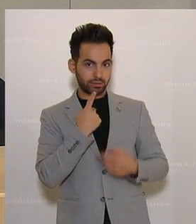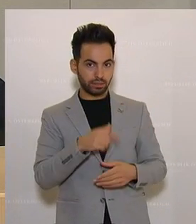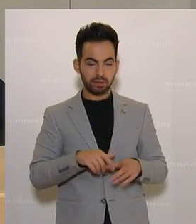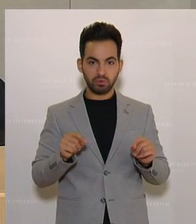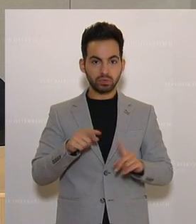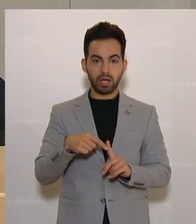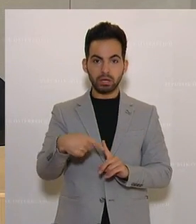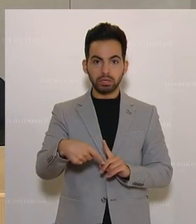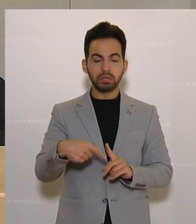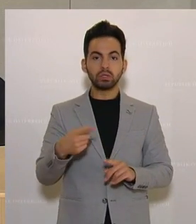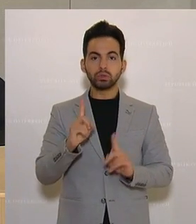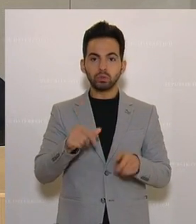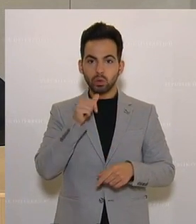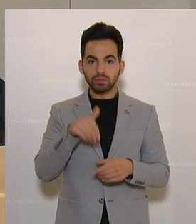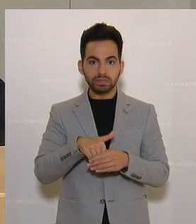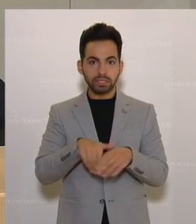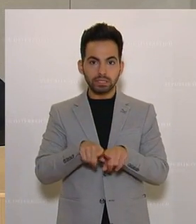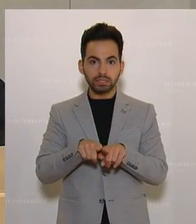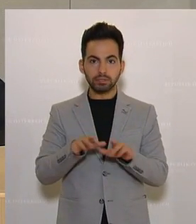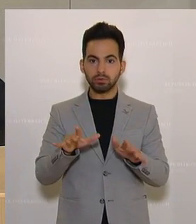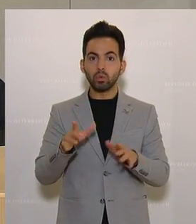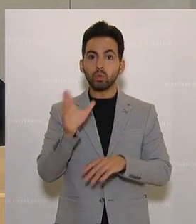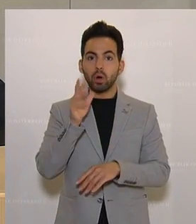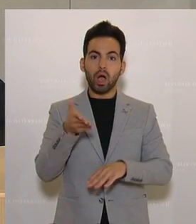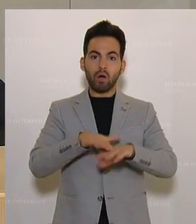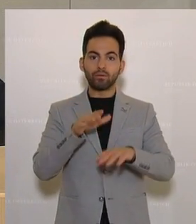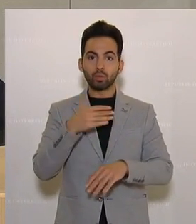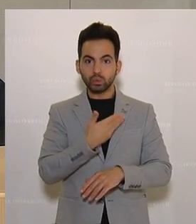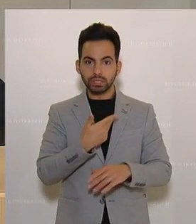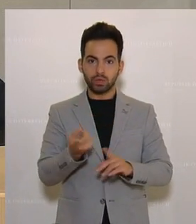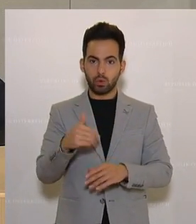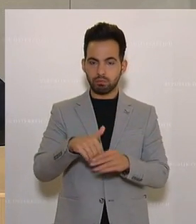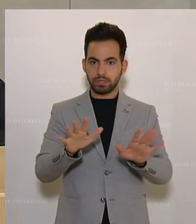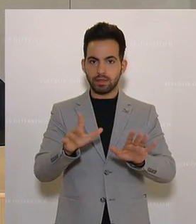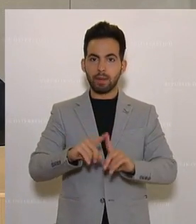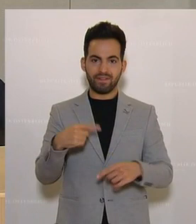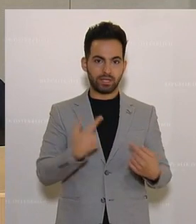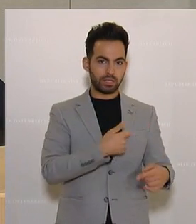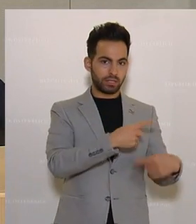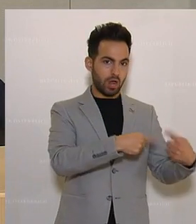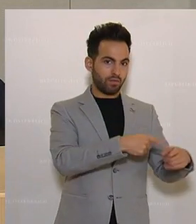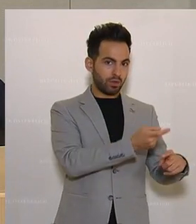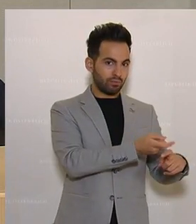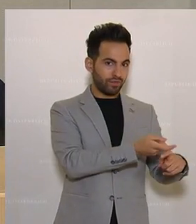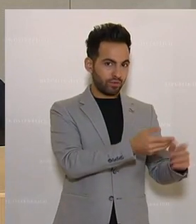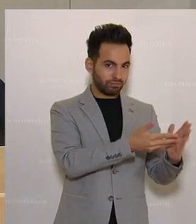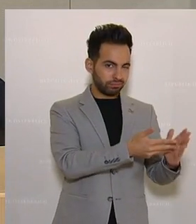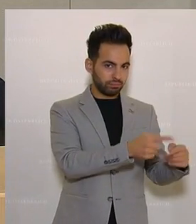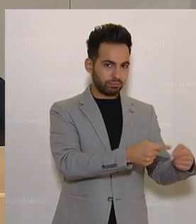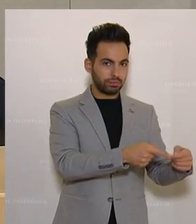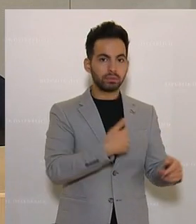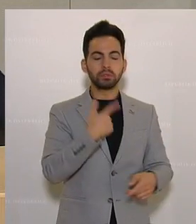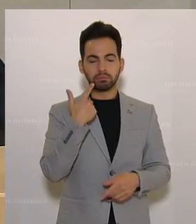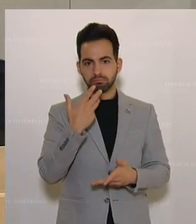Da dürfte es keine dementsprechende mehr Unsicherheit geben. Aber wir prüfen das auch im Laufenden natürlich immer noch.